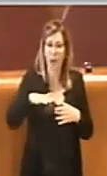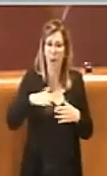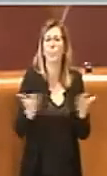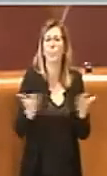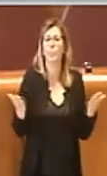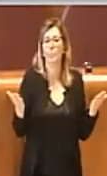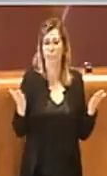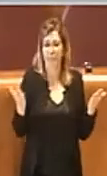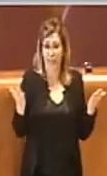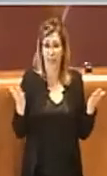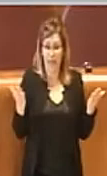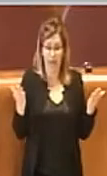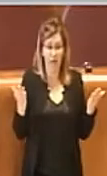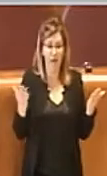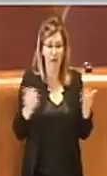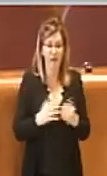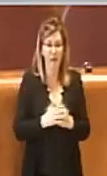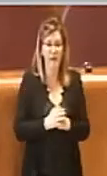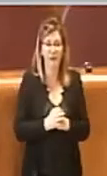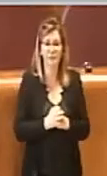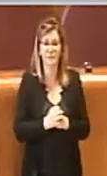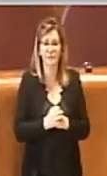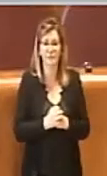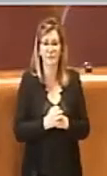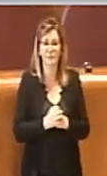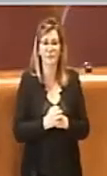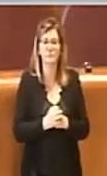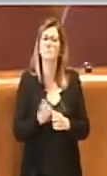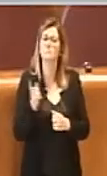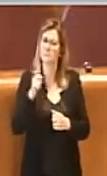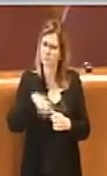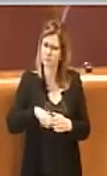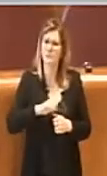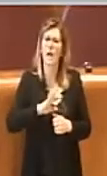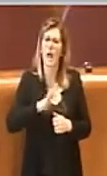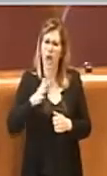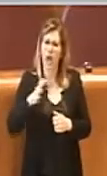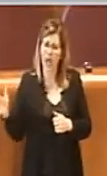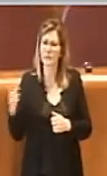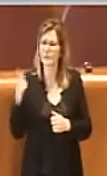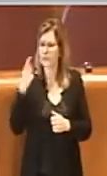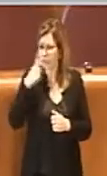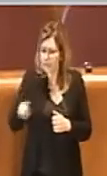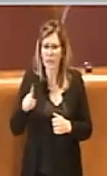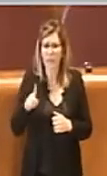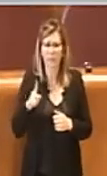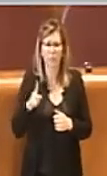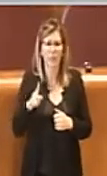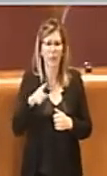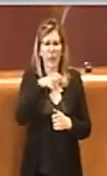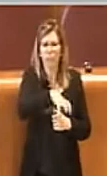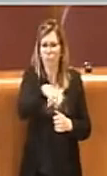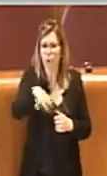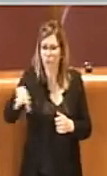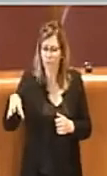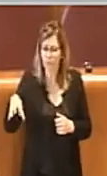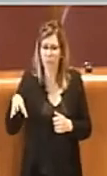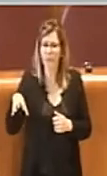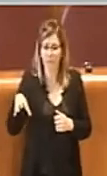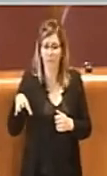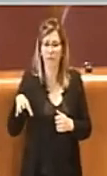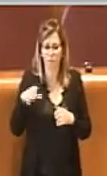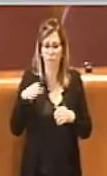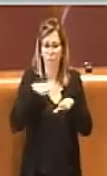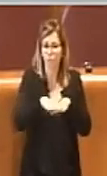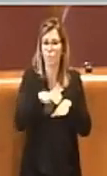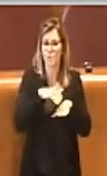anche altre tipologie di immobili vengono utilizzate